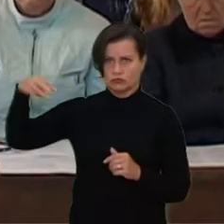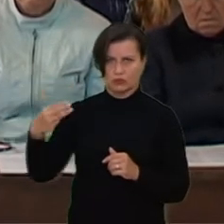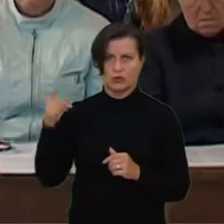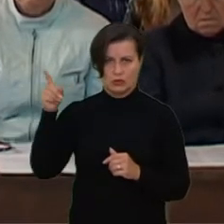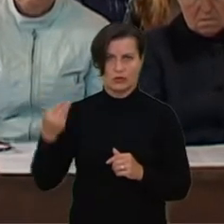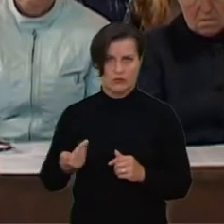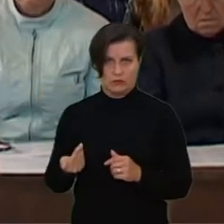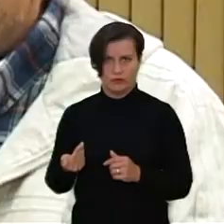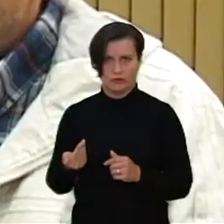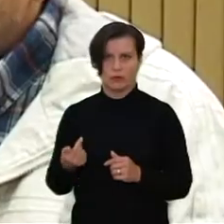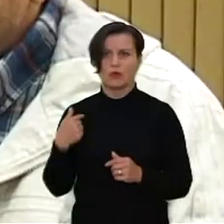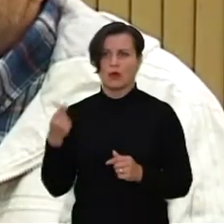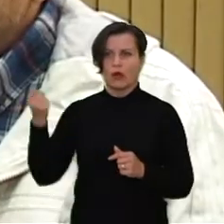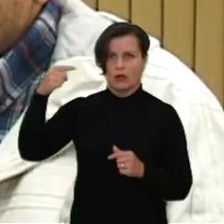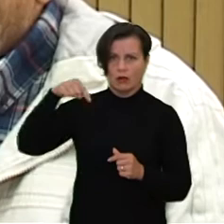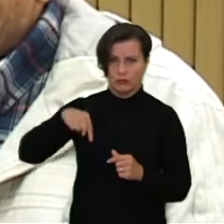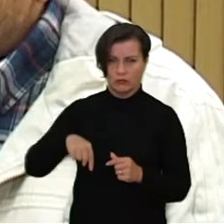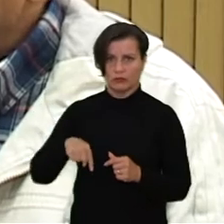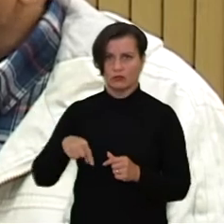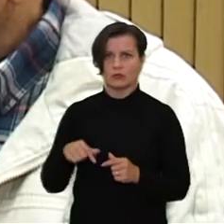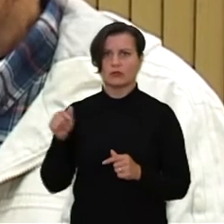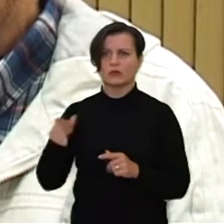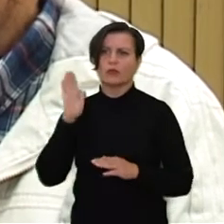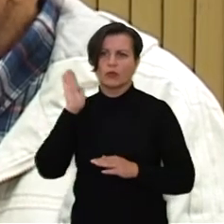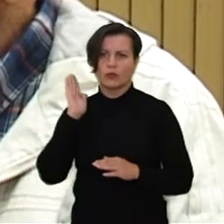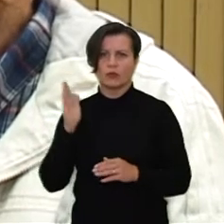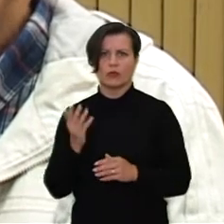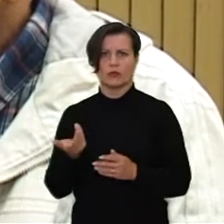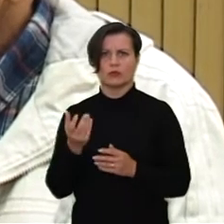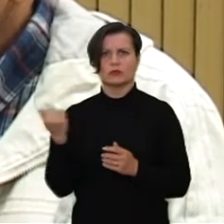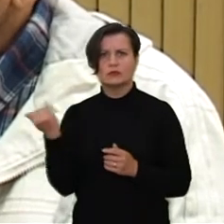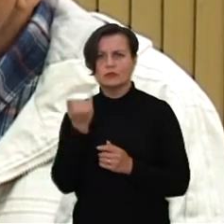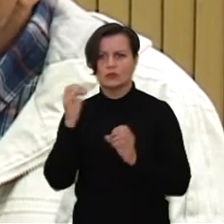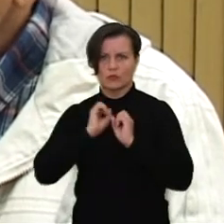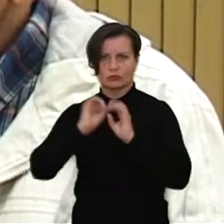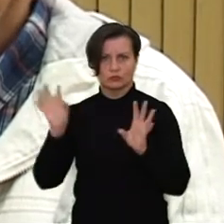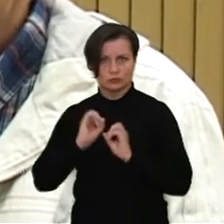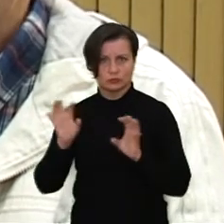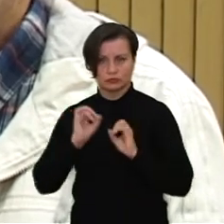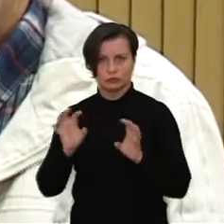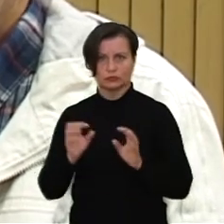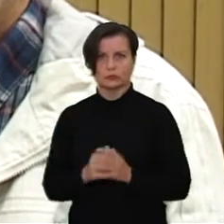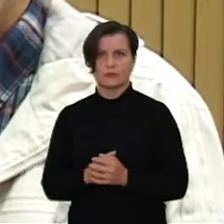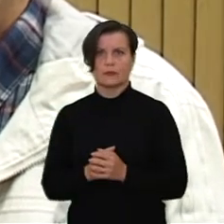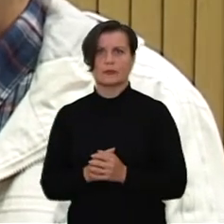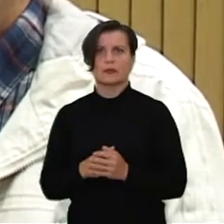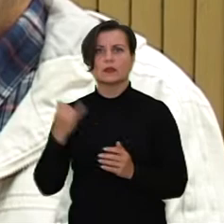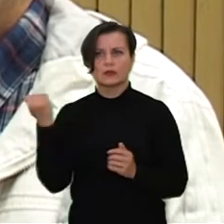iš akių. Bet atvažiuodavome, labai tuos pamokslų sakydavo įdomiai.